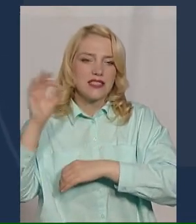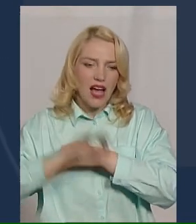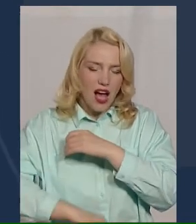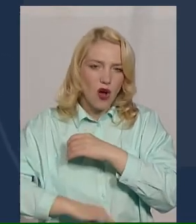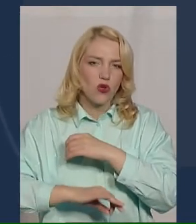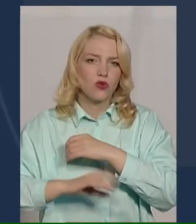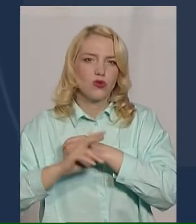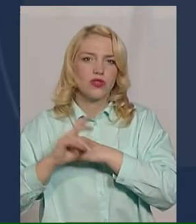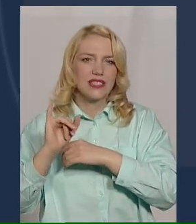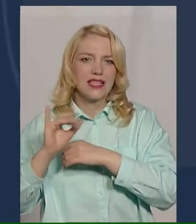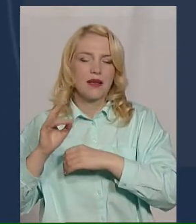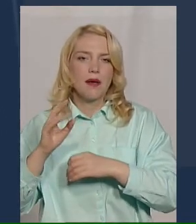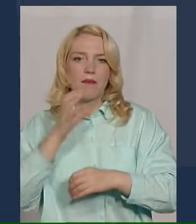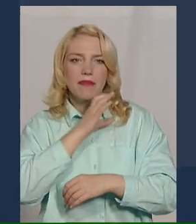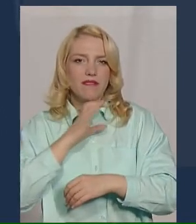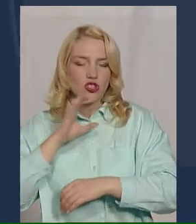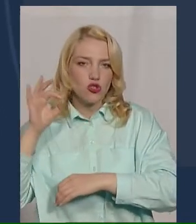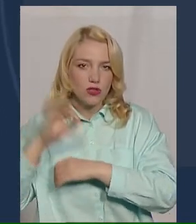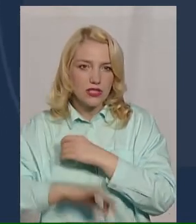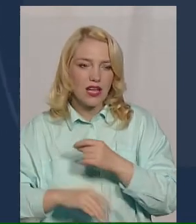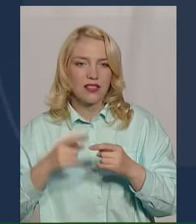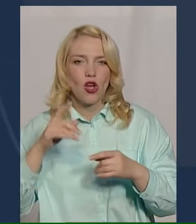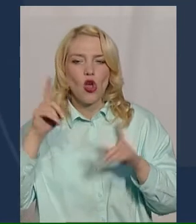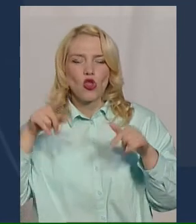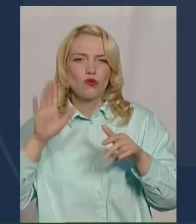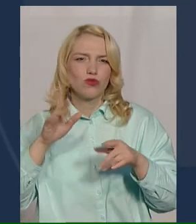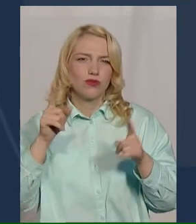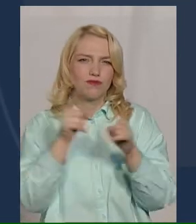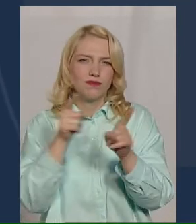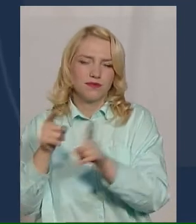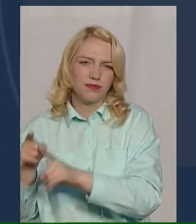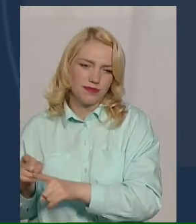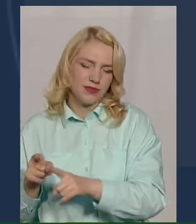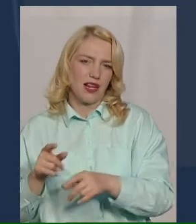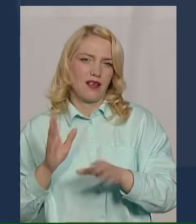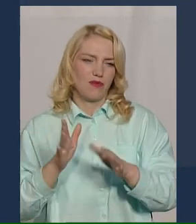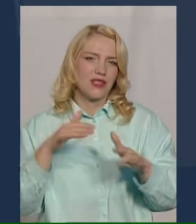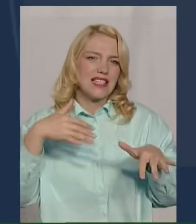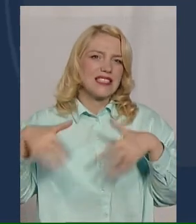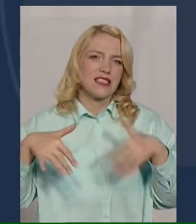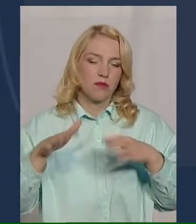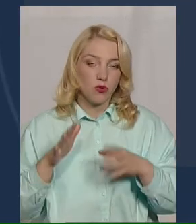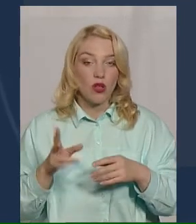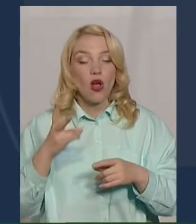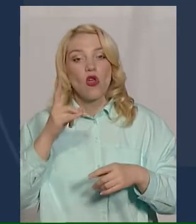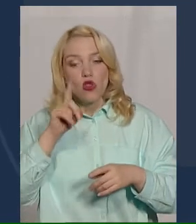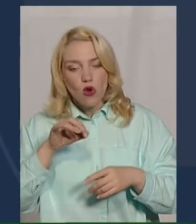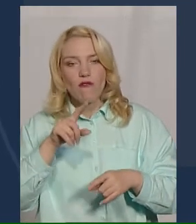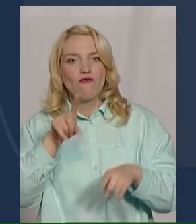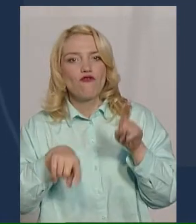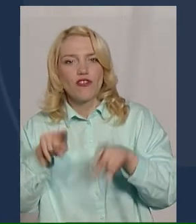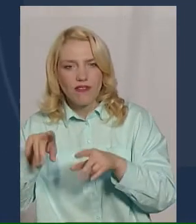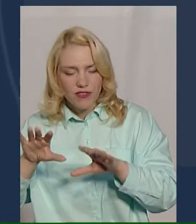дощ та конецтенні явища носитимуть крокочасний характер, переважно в критеріях помірних та слабких, хоча в екранних випадках